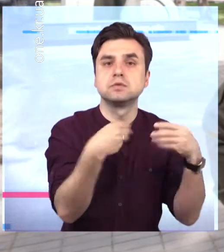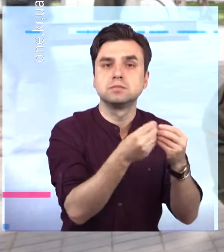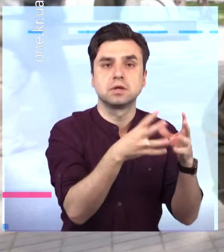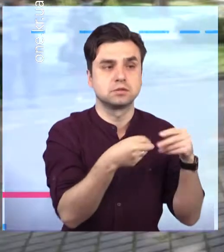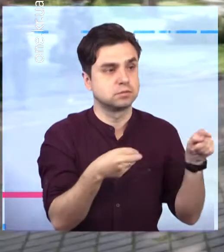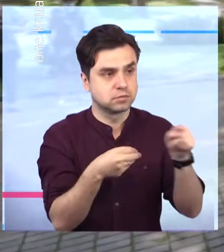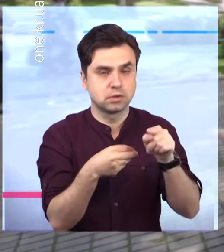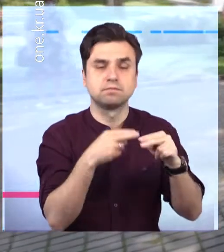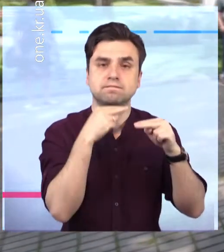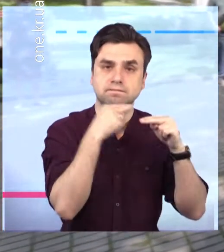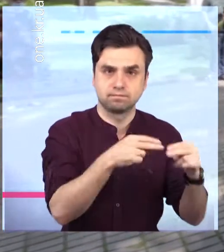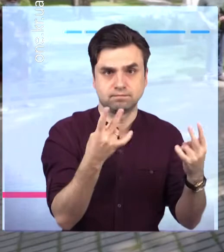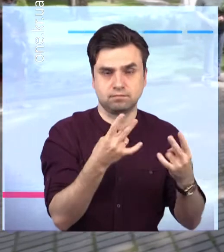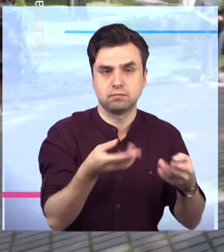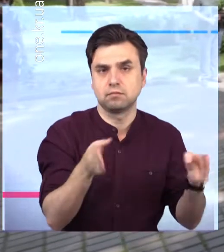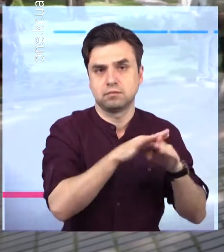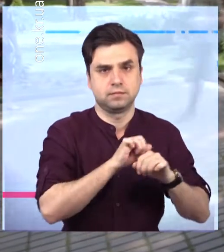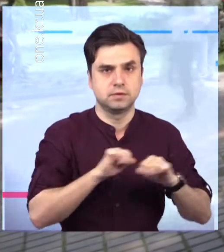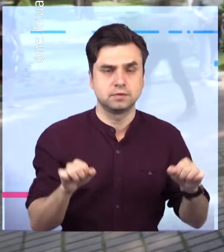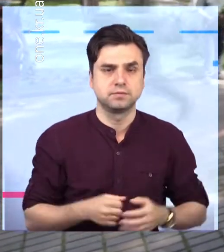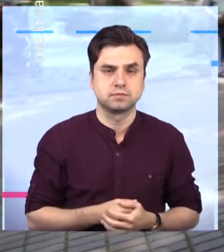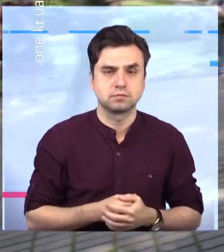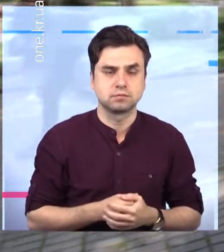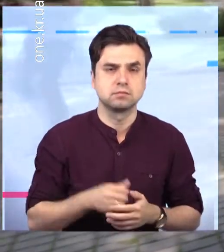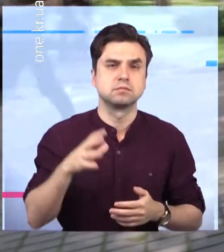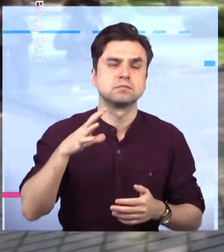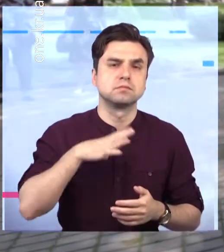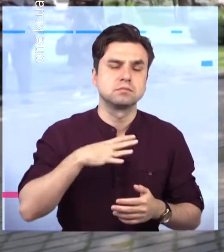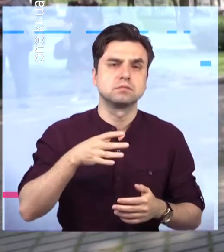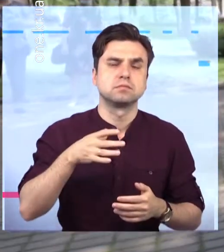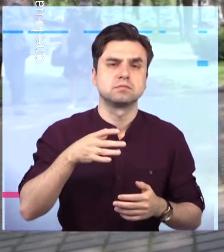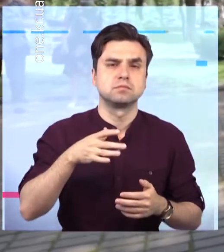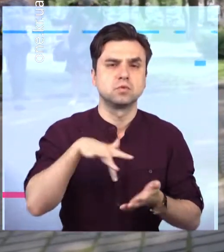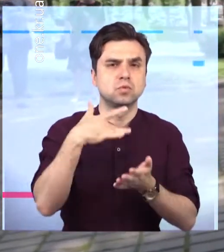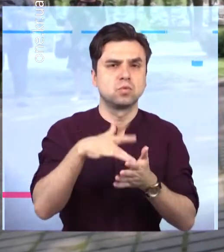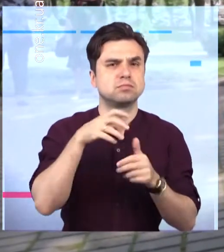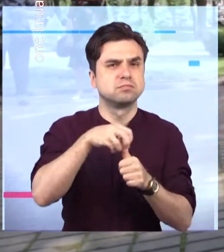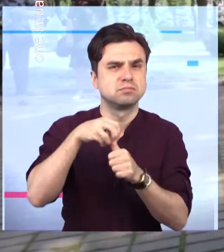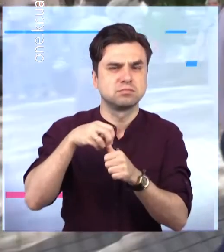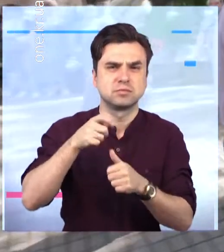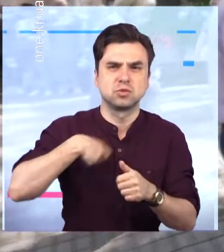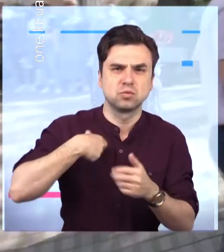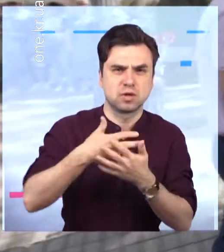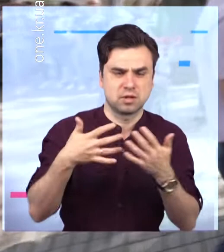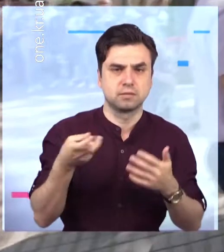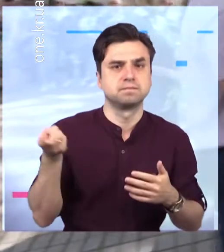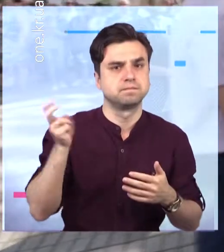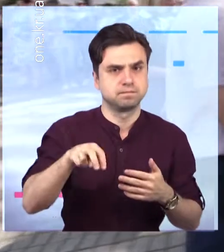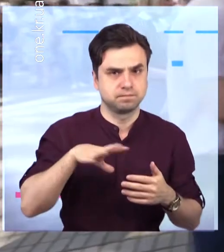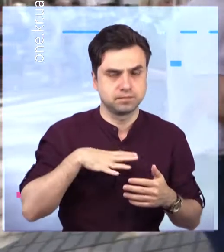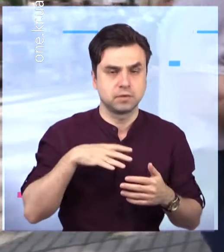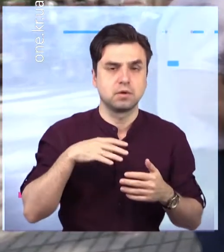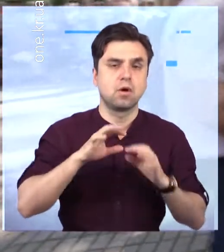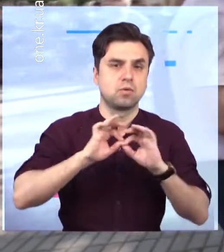На захід вшанування пам'яті полеглих учасників АТО та ОС прийшло також районне та керівництво міста. В бюджеті Кривого Рогу